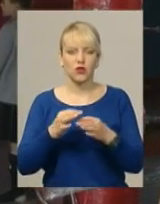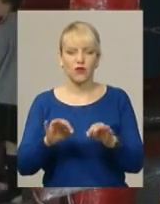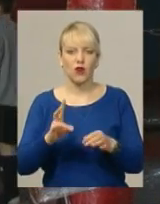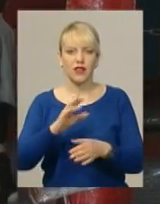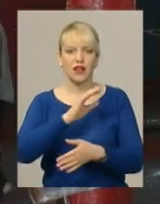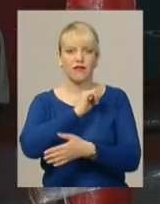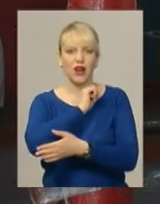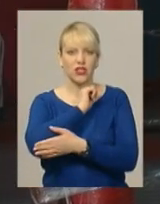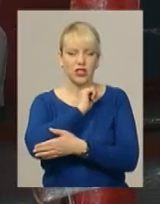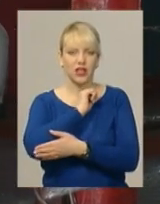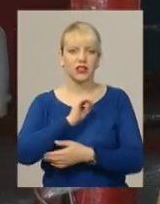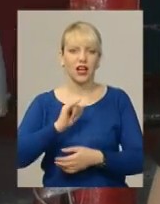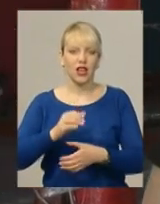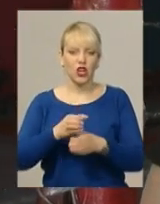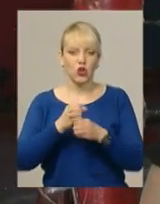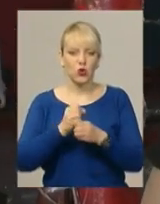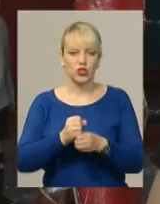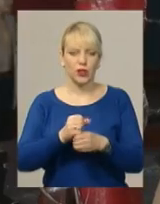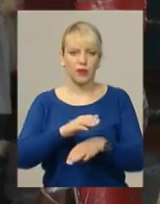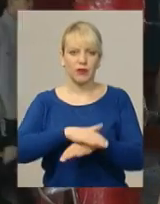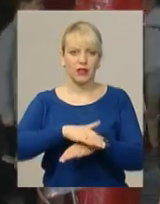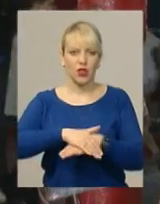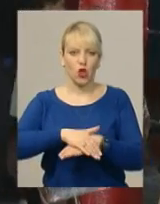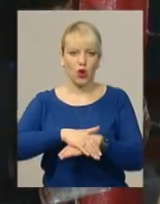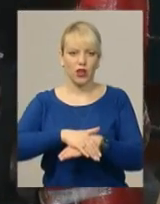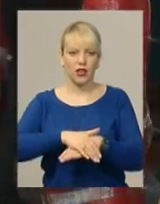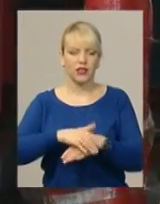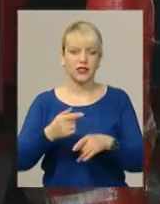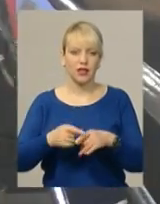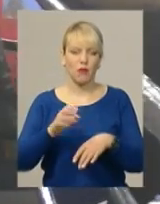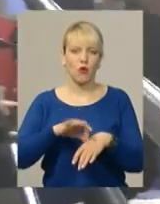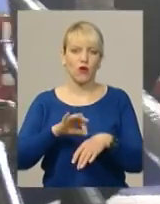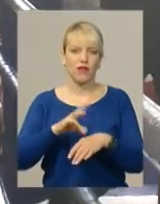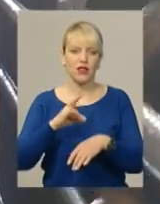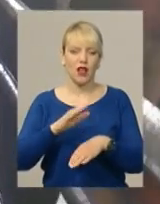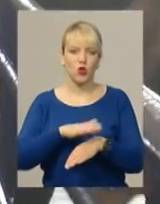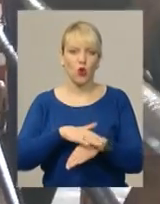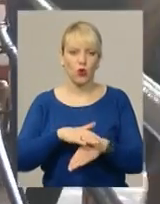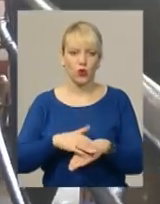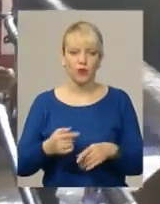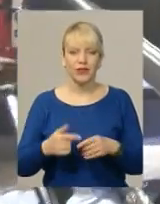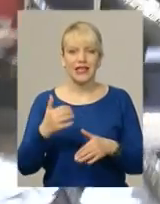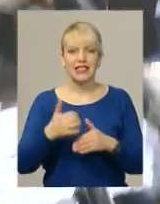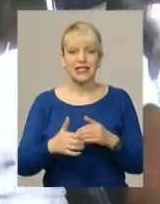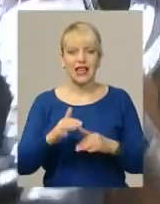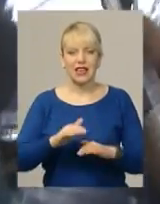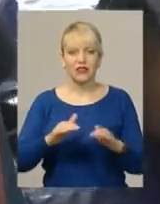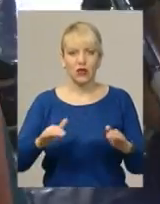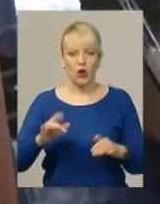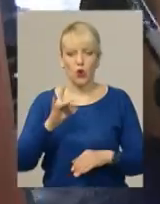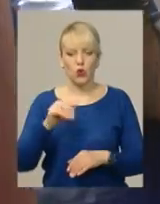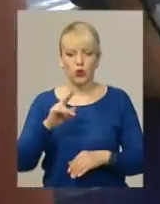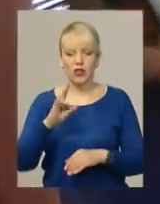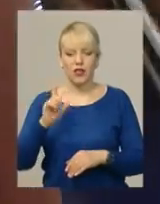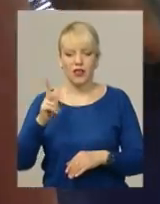ліктя і ущемлення ахілового сухожилку – це больовий на ногу. Серед вихованців Олександра Руднєва, тренера Хмельницького